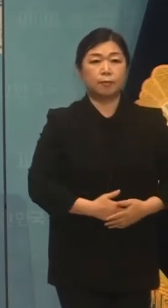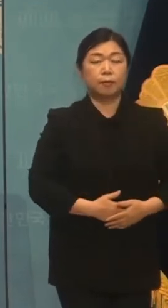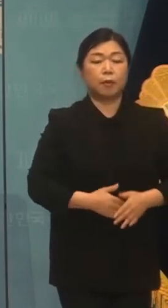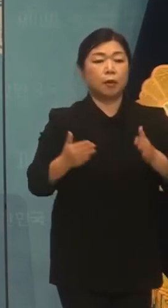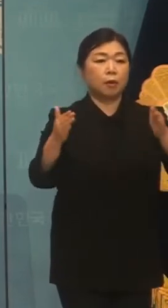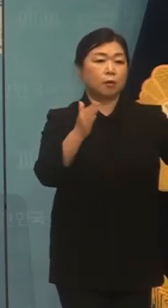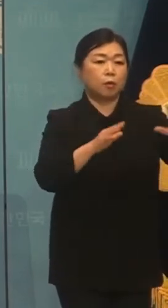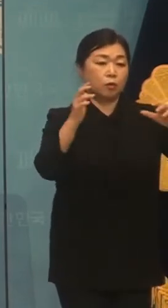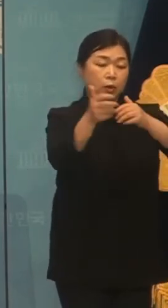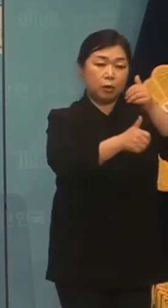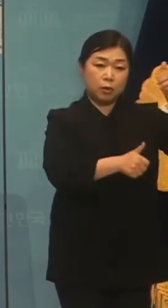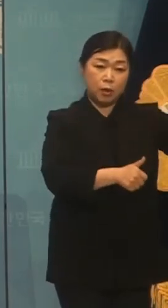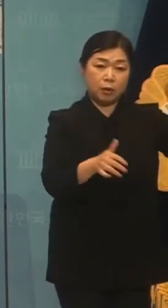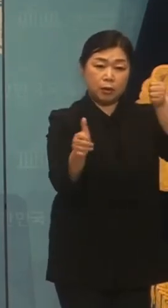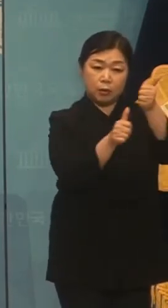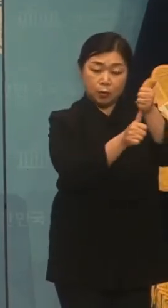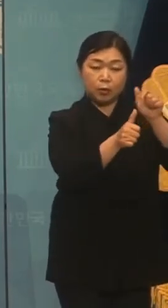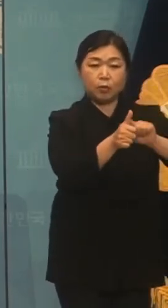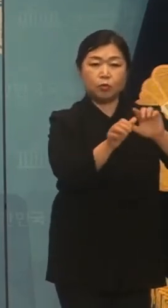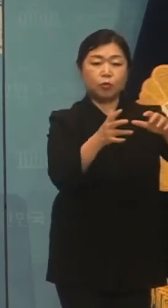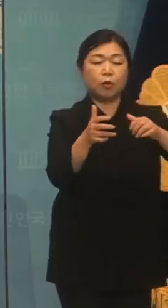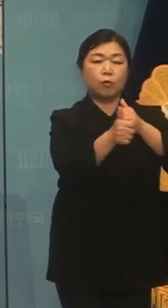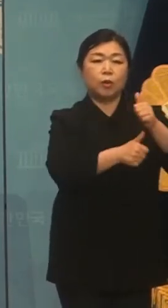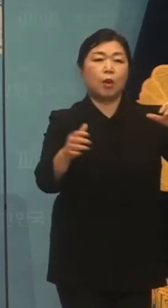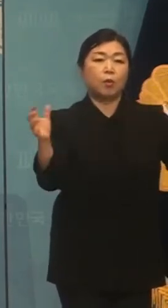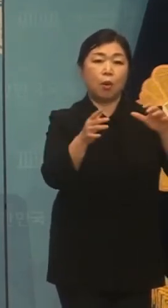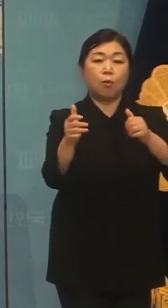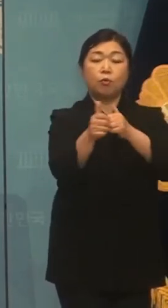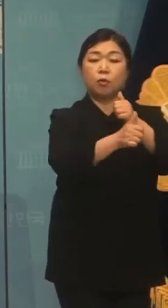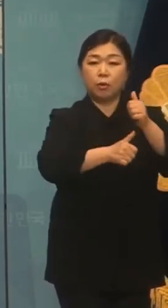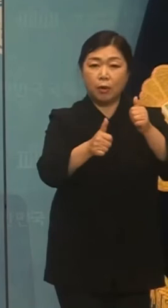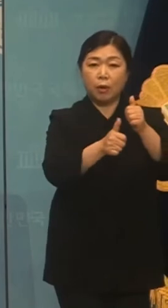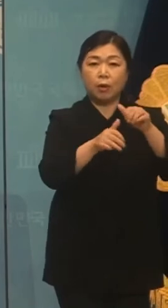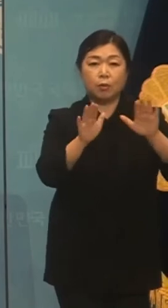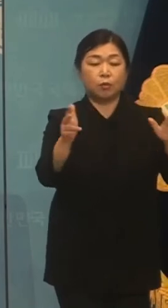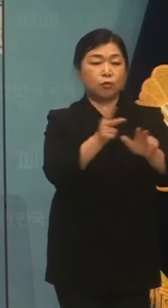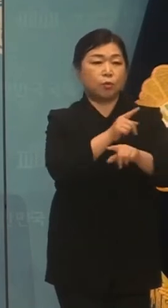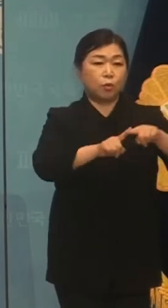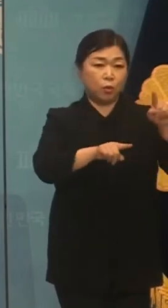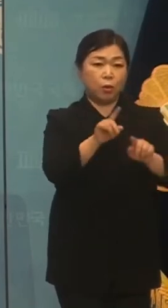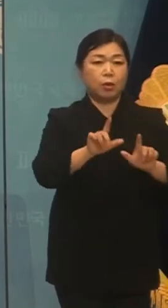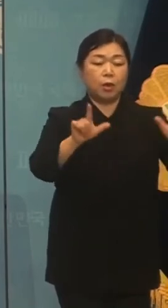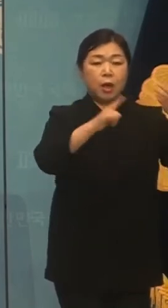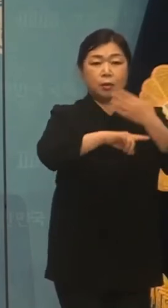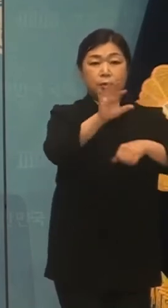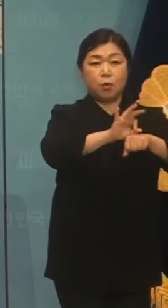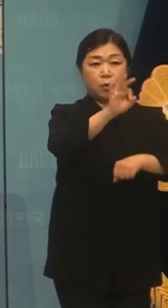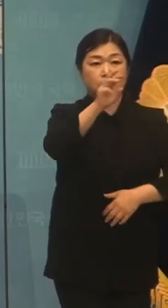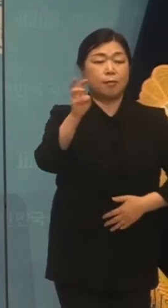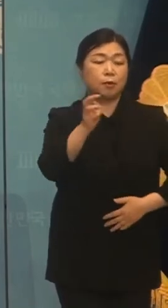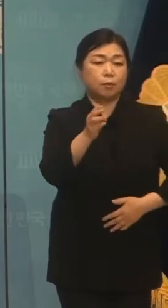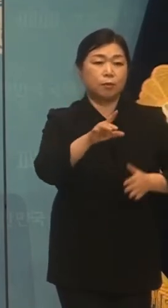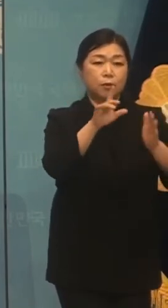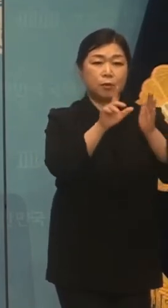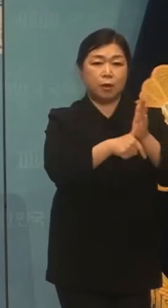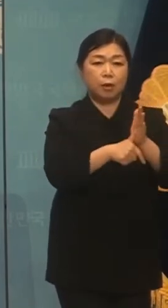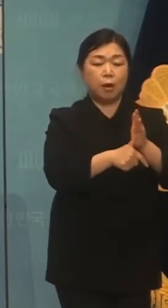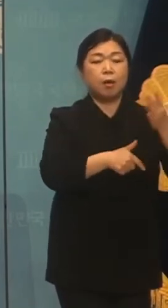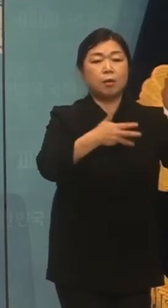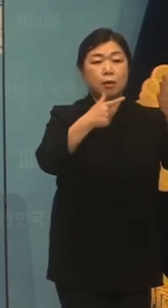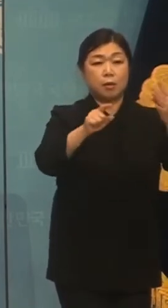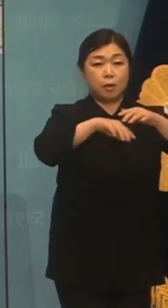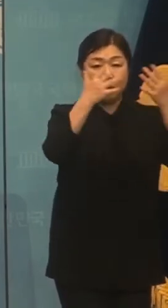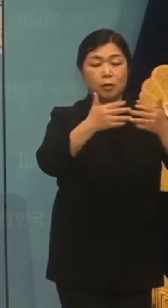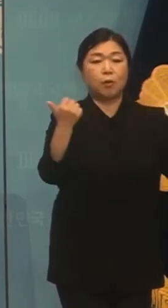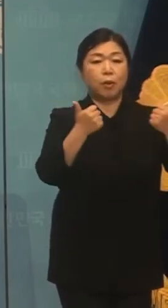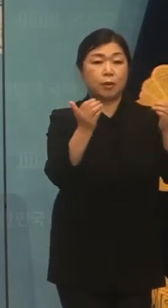그리고 국회의장 직속 국회국민통합위원회가 이번 주 목요일 오전 10시 30분에 제4차